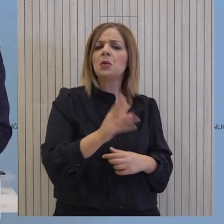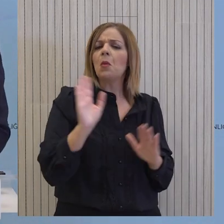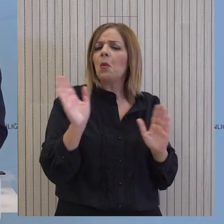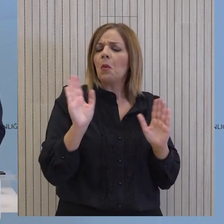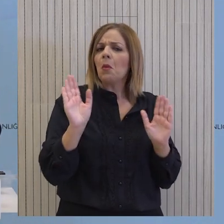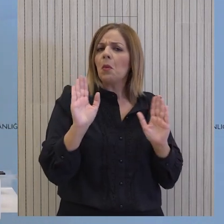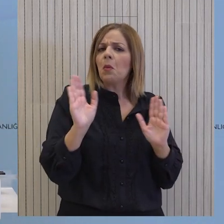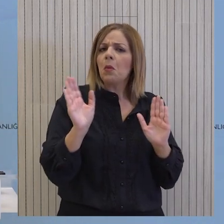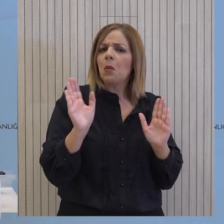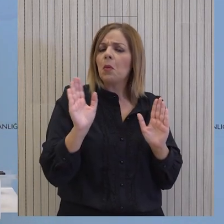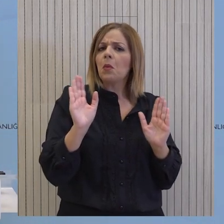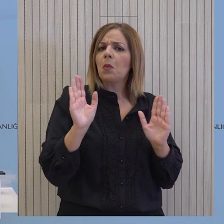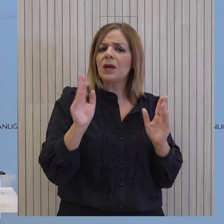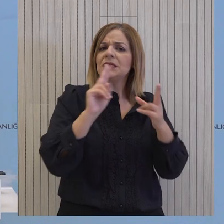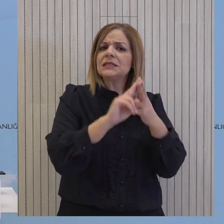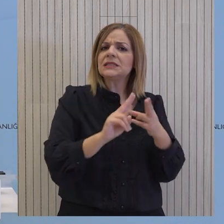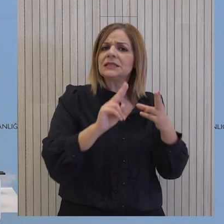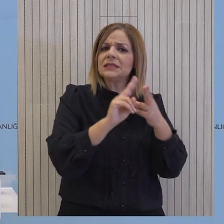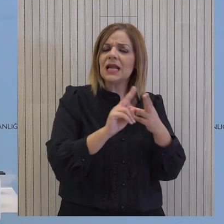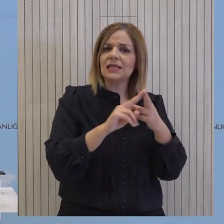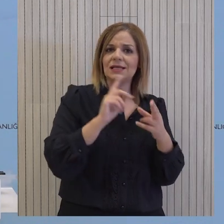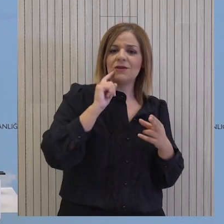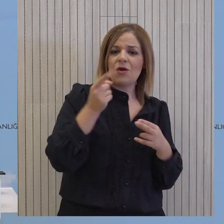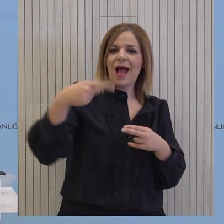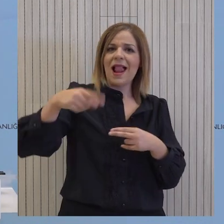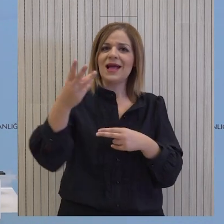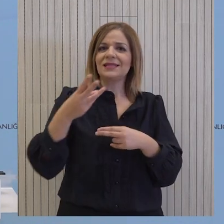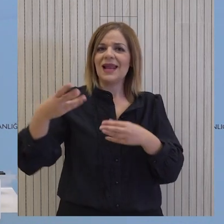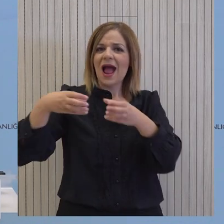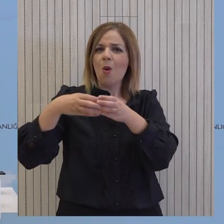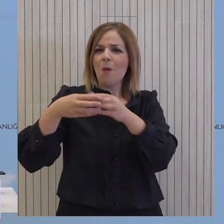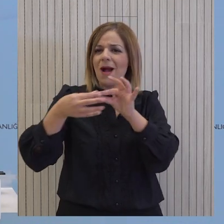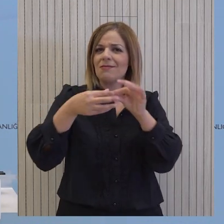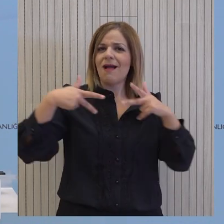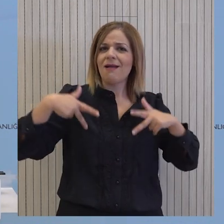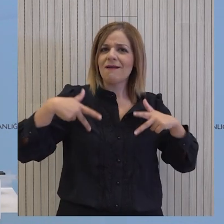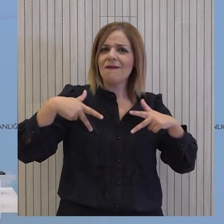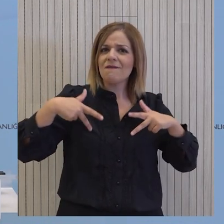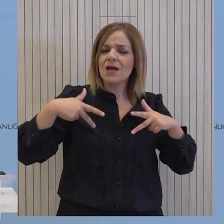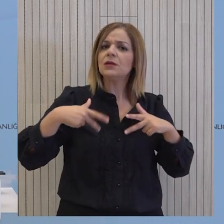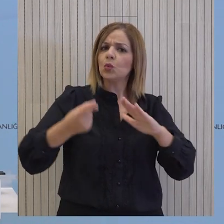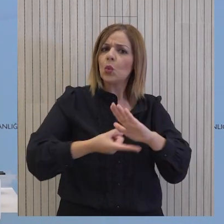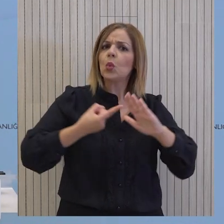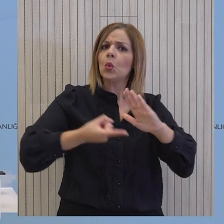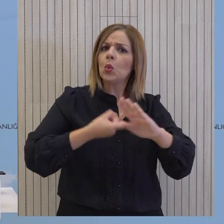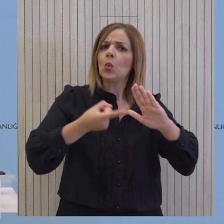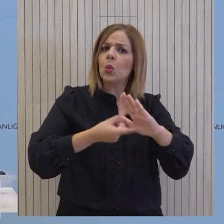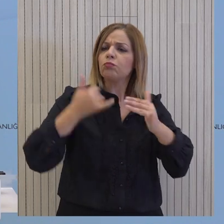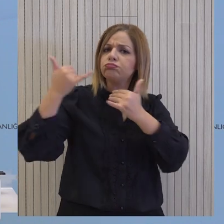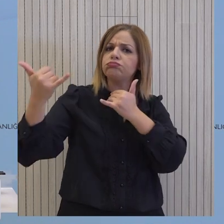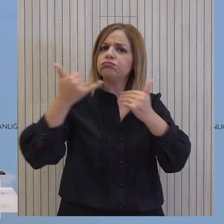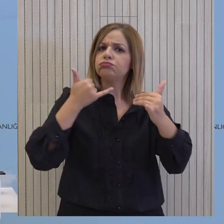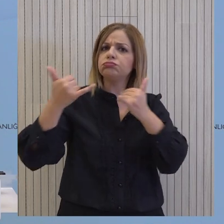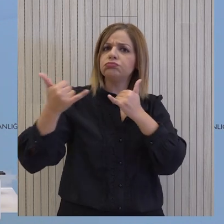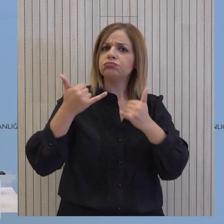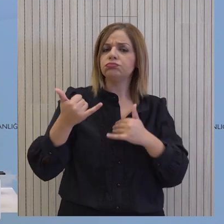λόγος, όπως έχετε αναφέρει. Οι συναντήσεις του πρόεδρου της Δημοκρατίας με τις πολιτικές δυνάμεις είναι και τακτικές και συνεχείς. Ιδιαίτερα την